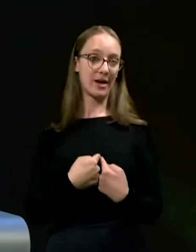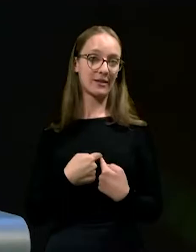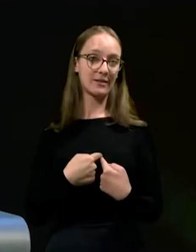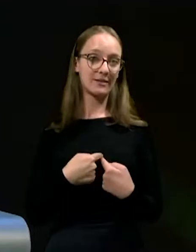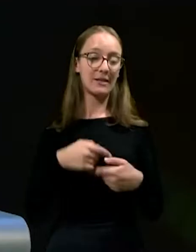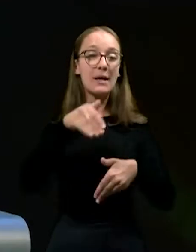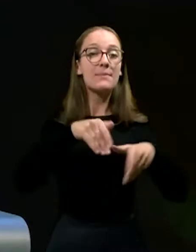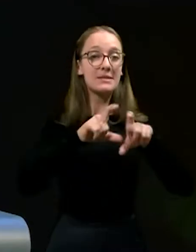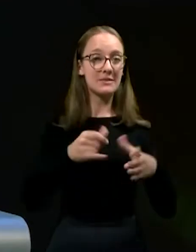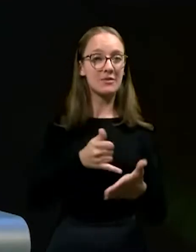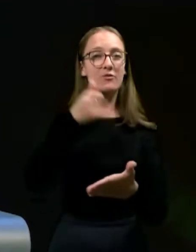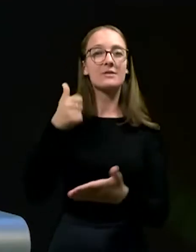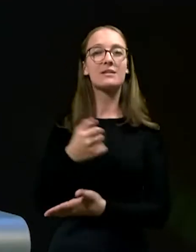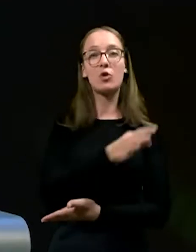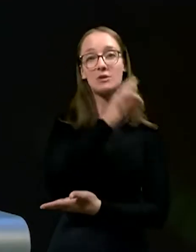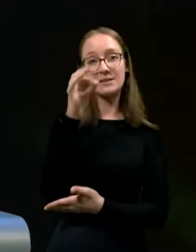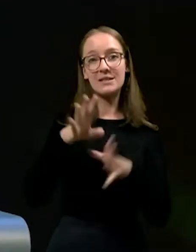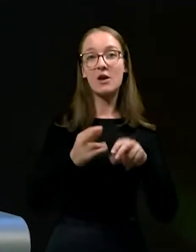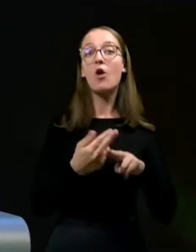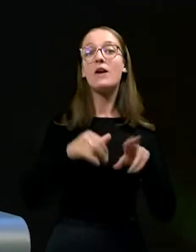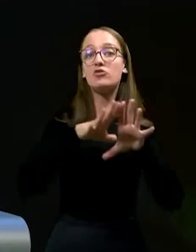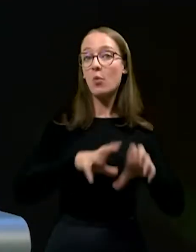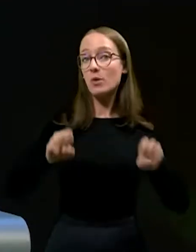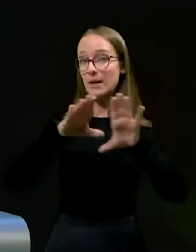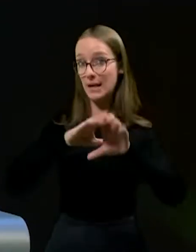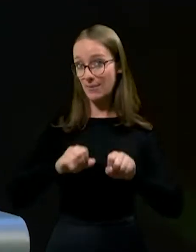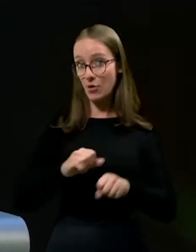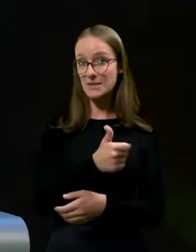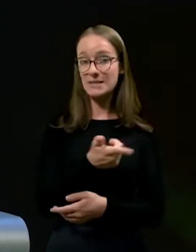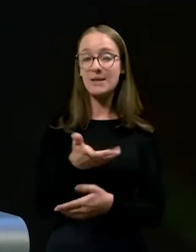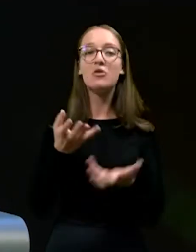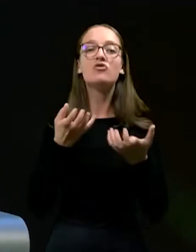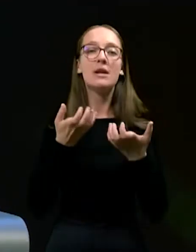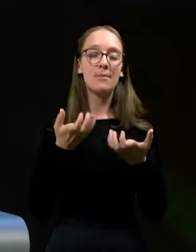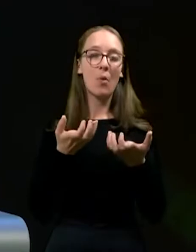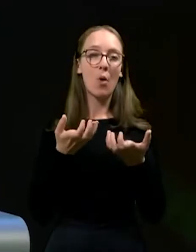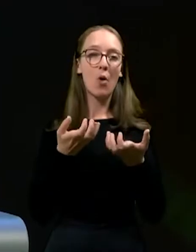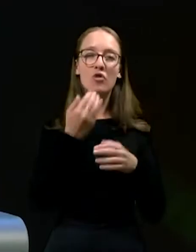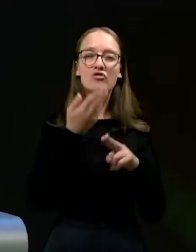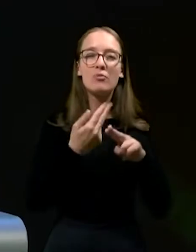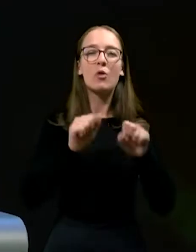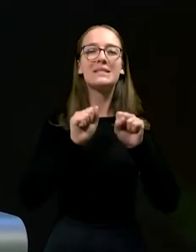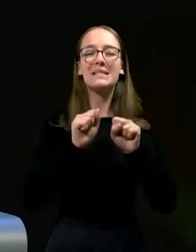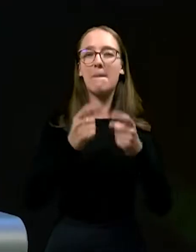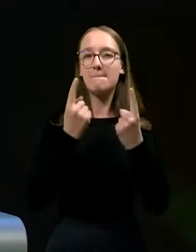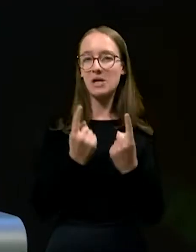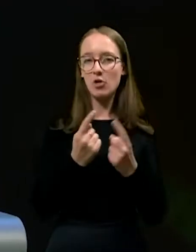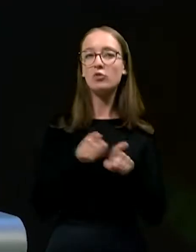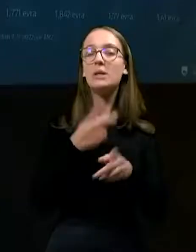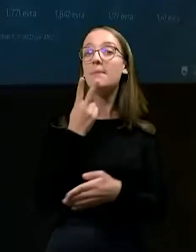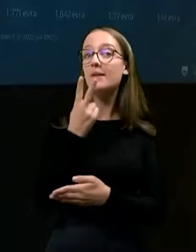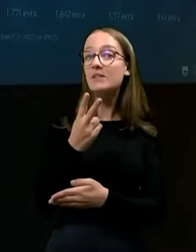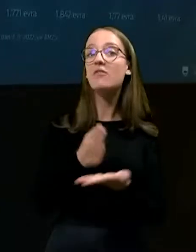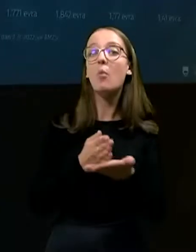Ministrstvo je v zadnjih stotih dneh izvedlo več okrepov, s katerim seveda želimo čim bolj stabilno in predvedljivo